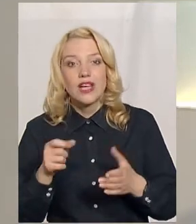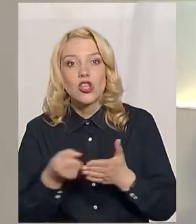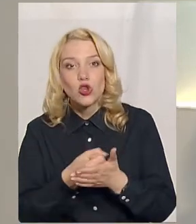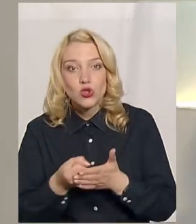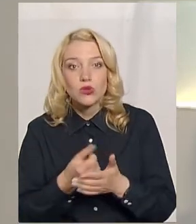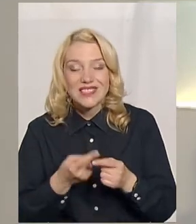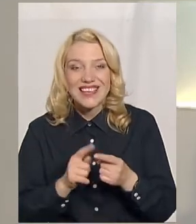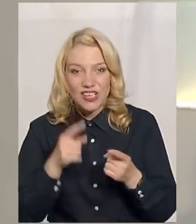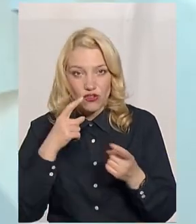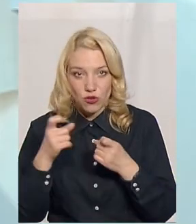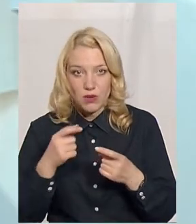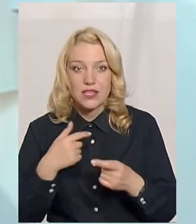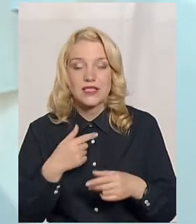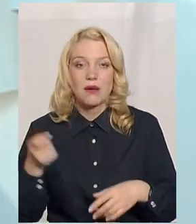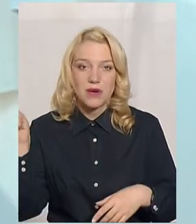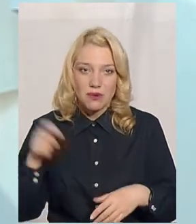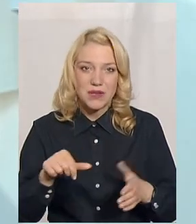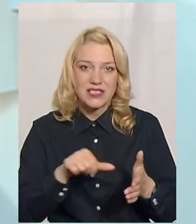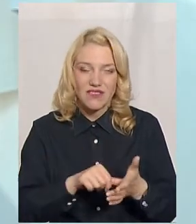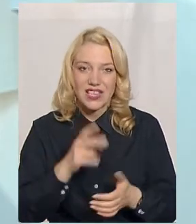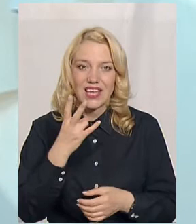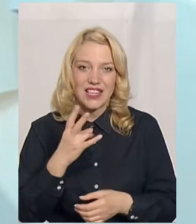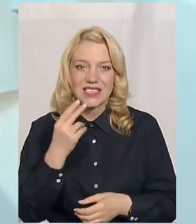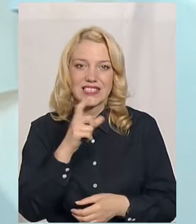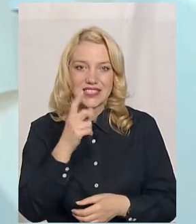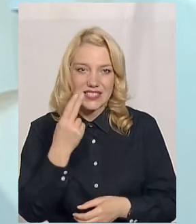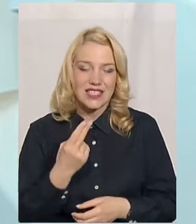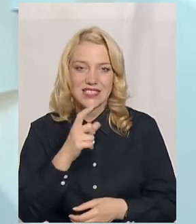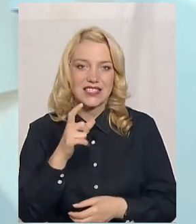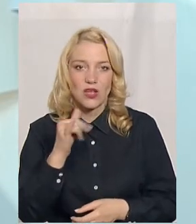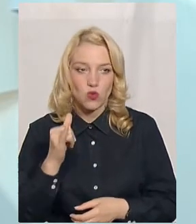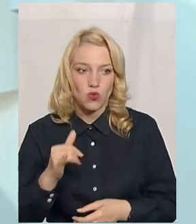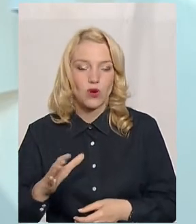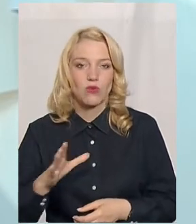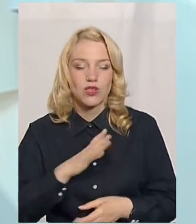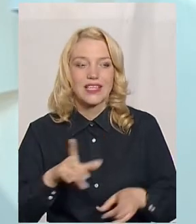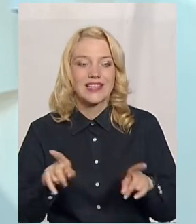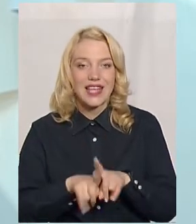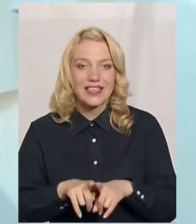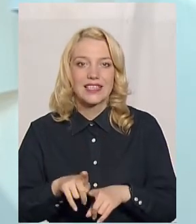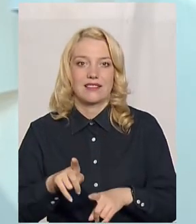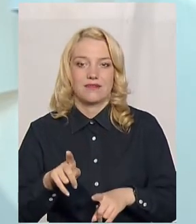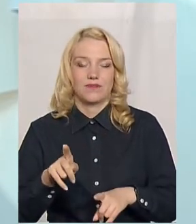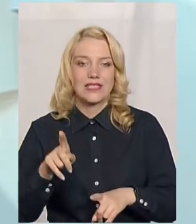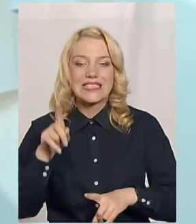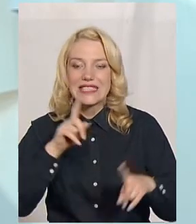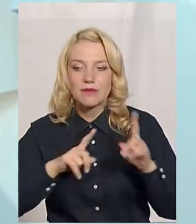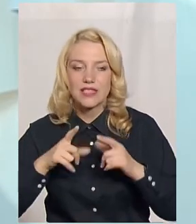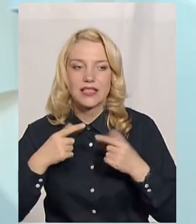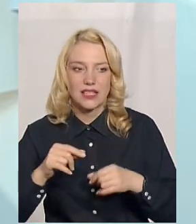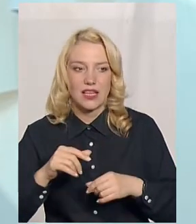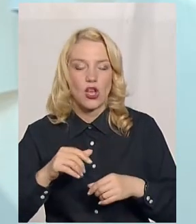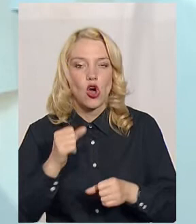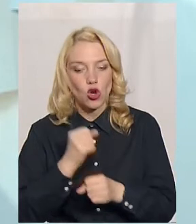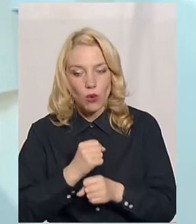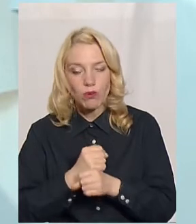приїжджали до нас представники НЦЗУ. Ви знаєте, що були такі зібрання, де робили спробу нас